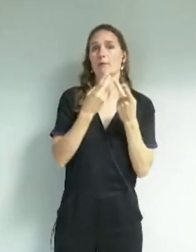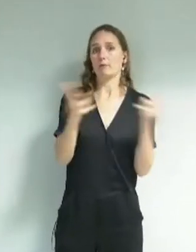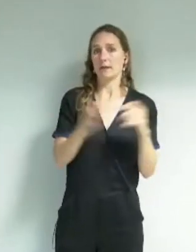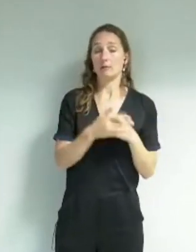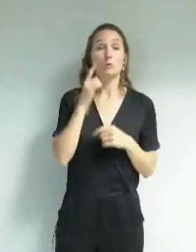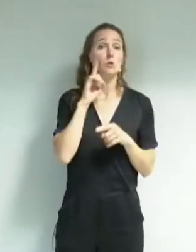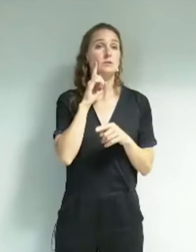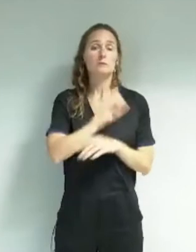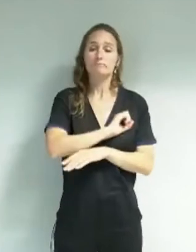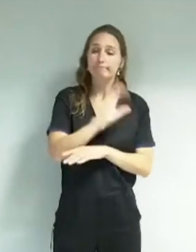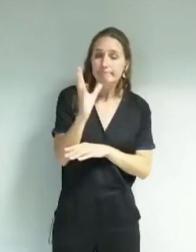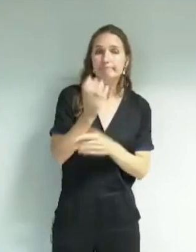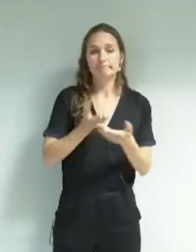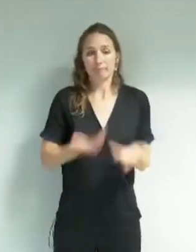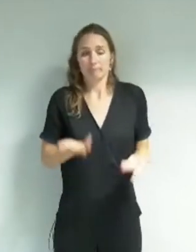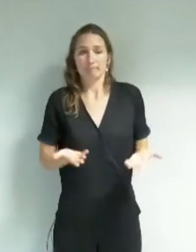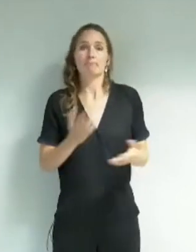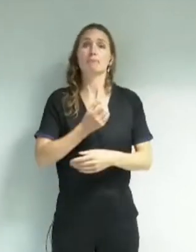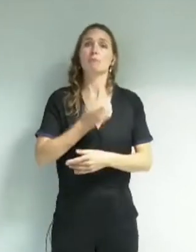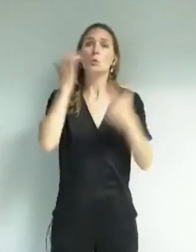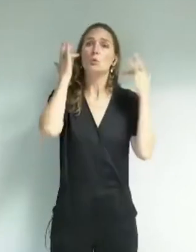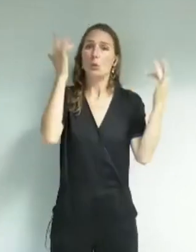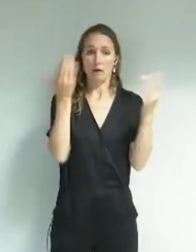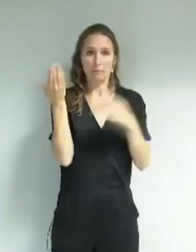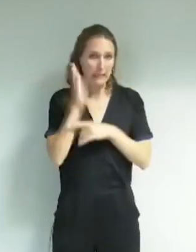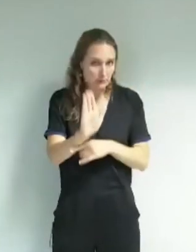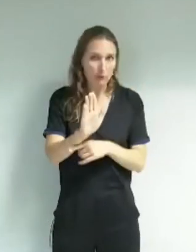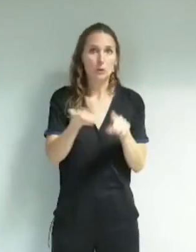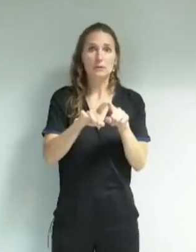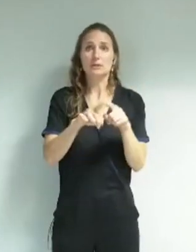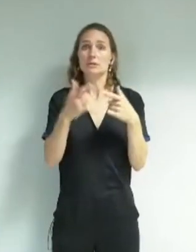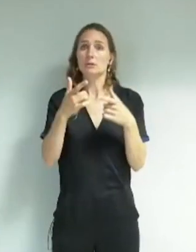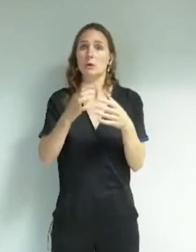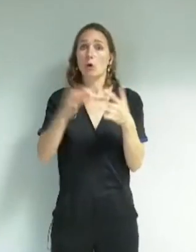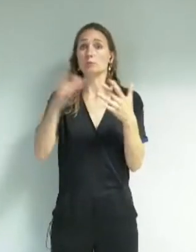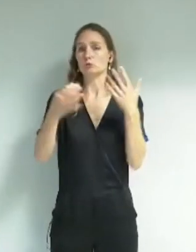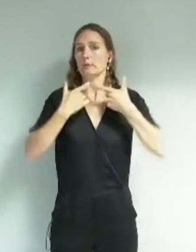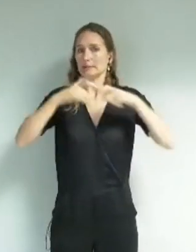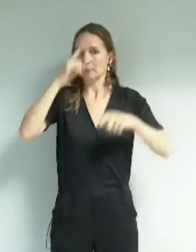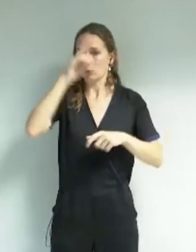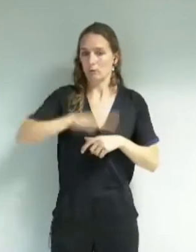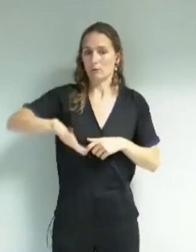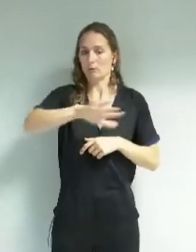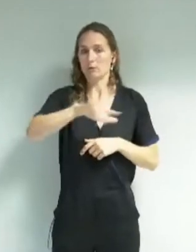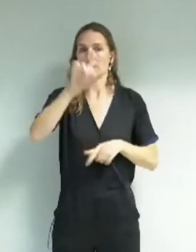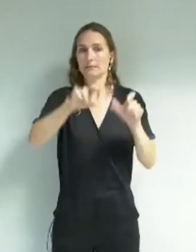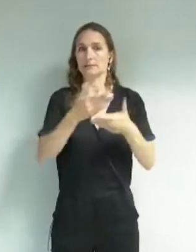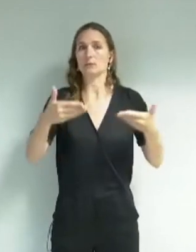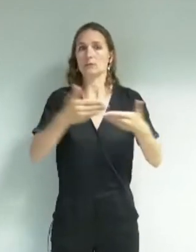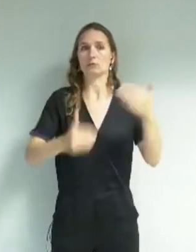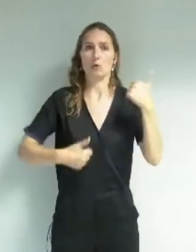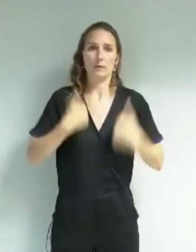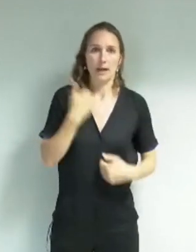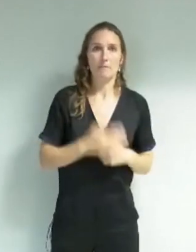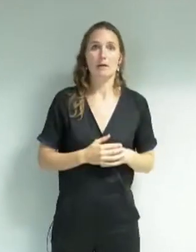actualités culturelles, avec des options d'accessibilité pour les personnes en situation de handicap, il faudrait confier la construction de l